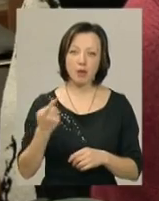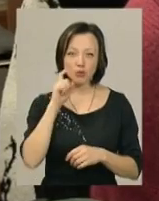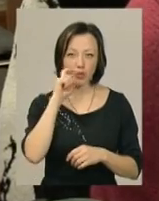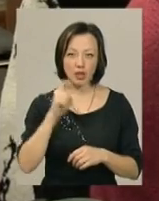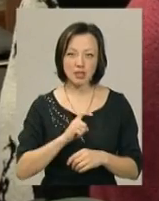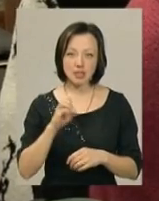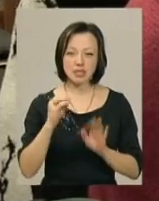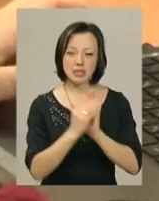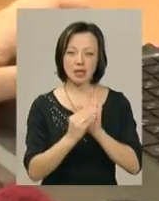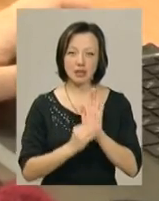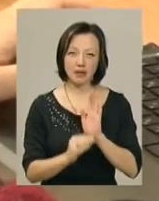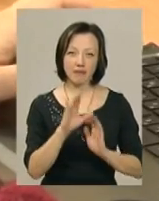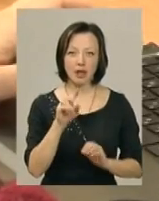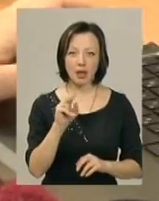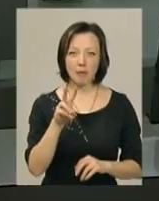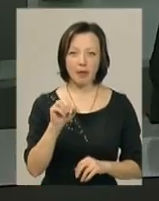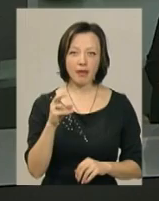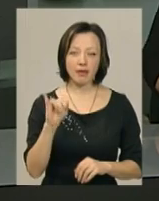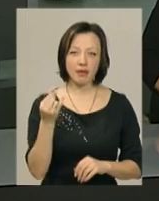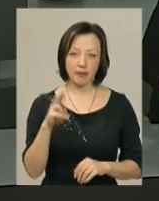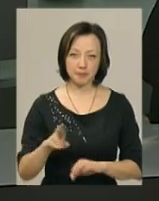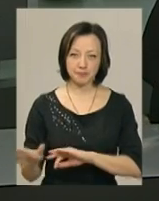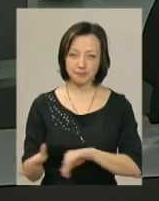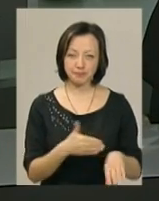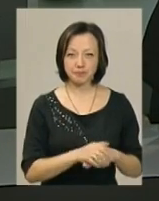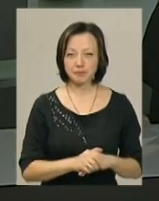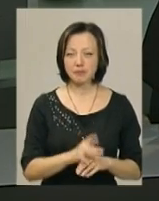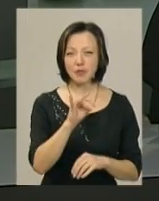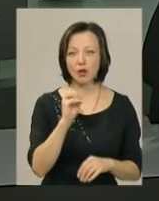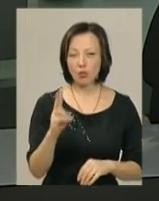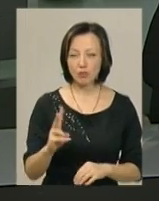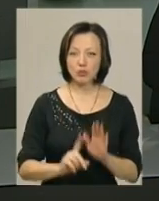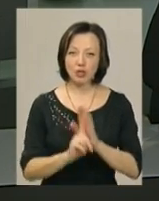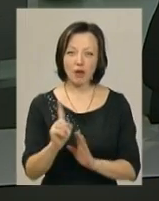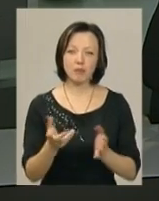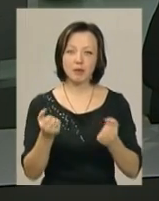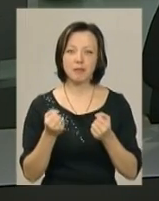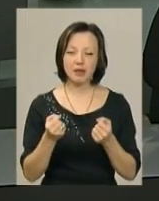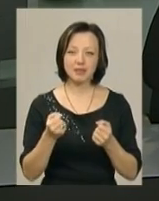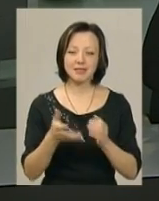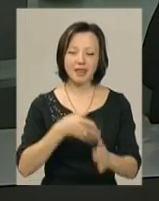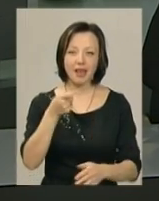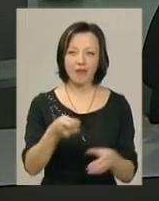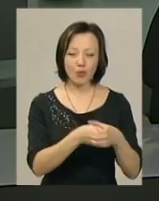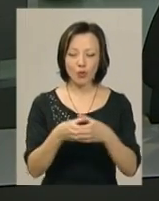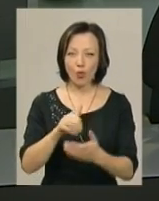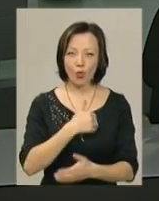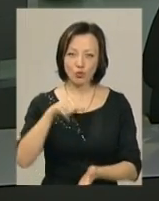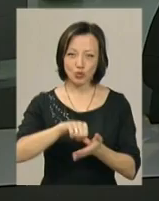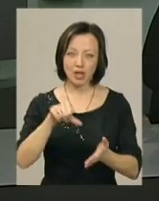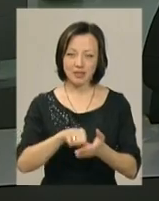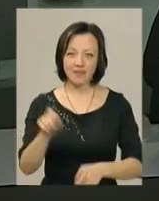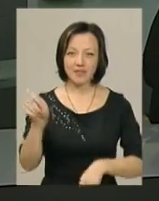української статті у Вікіпедії. «Рок эндбух» почав приймати заявки від гуртів, які хочуть стати